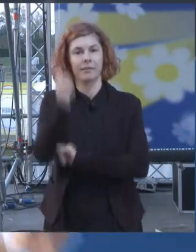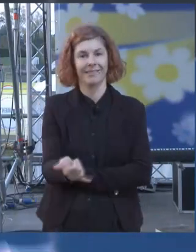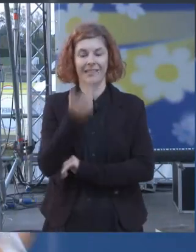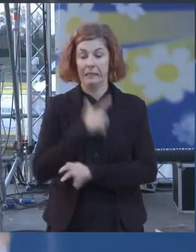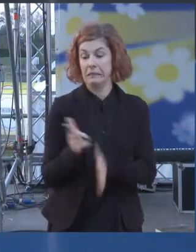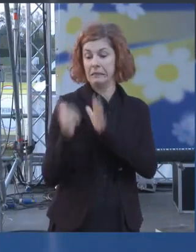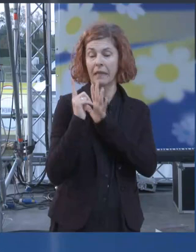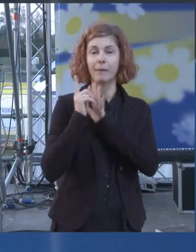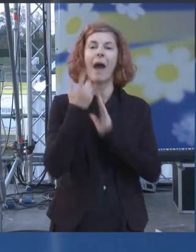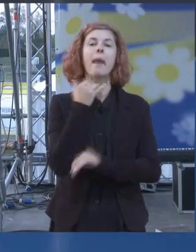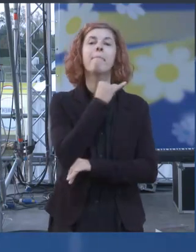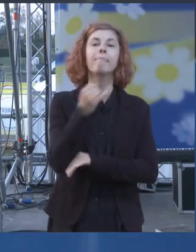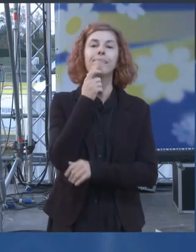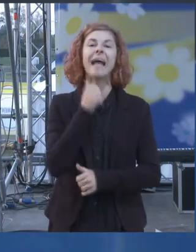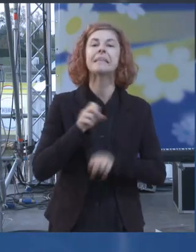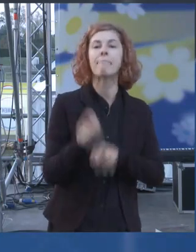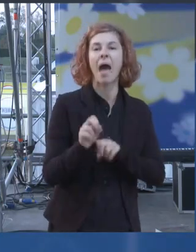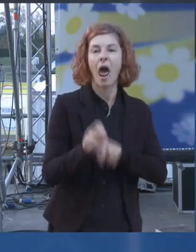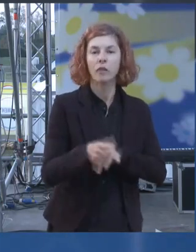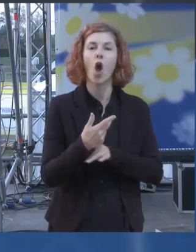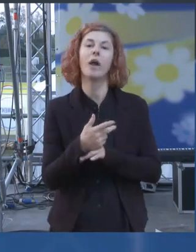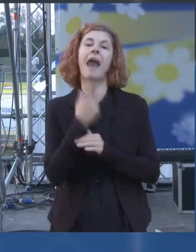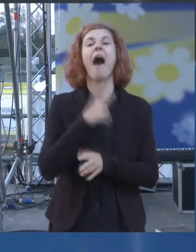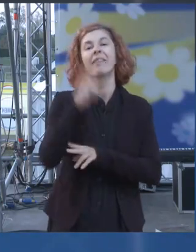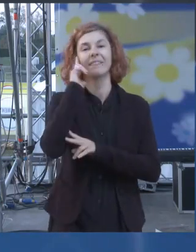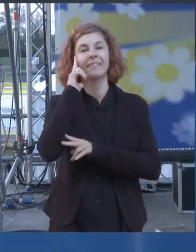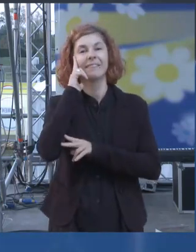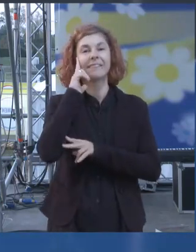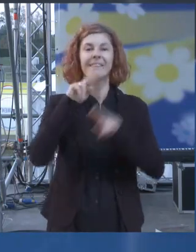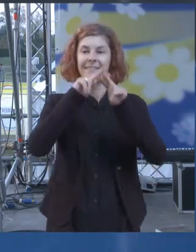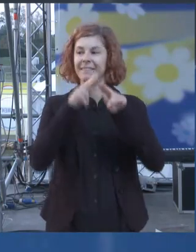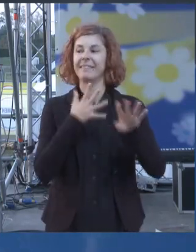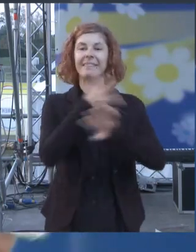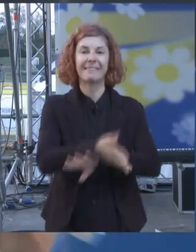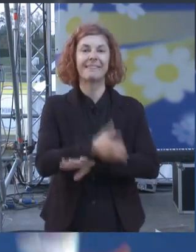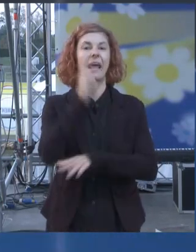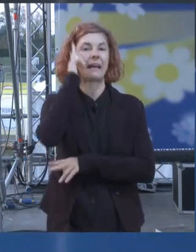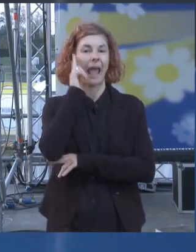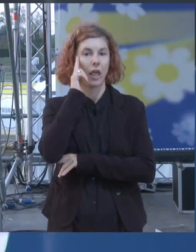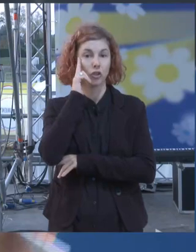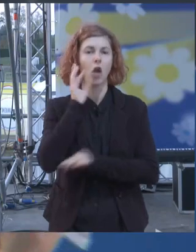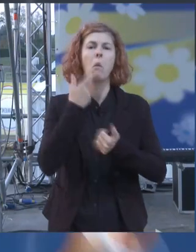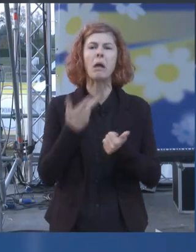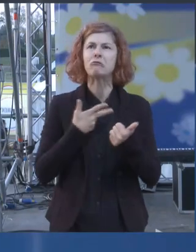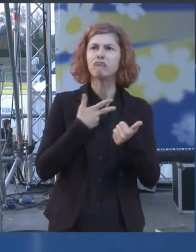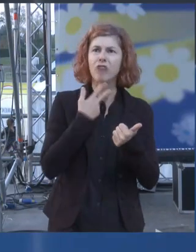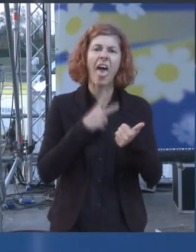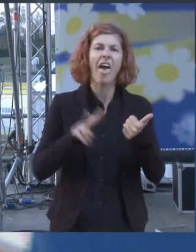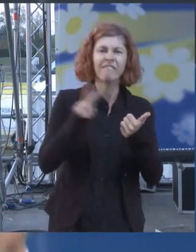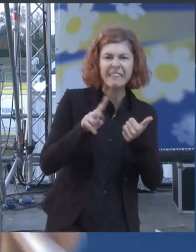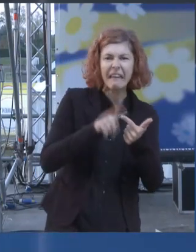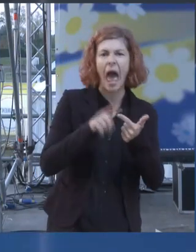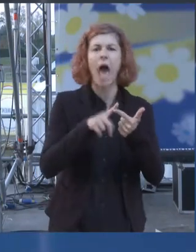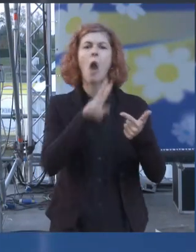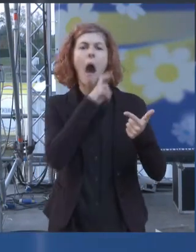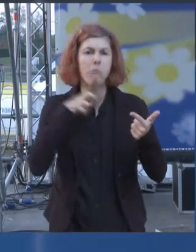prima mezza maratona interreligiosa c'erano tutte le religioni l'abbiamo organizzata con il Vaticano con la comunità ebraica con